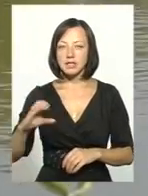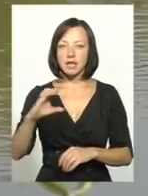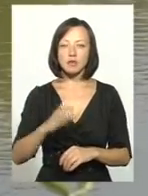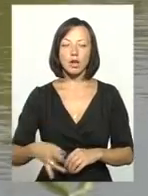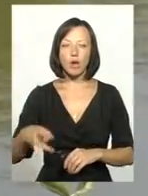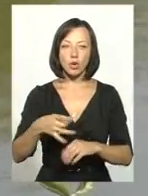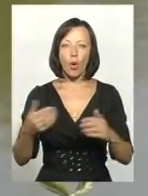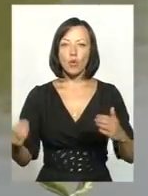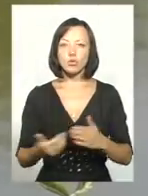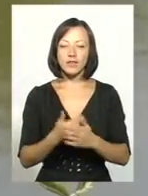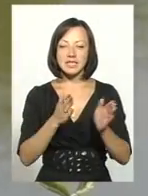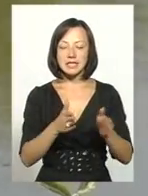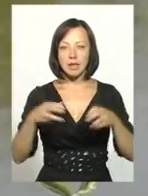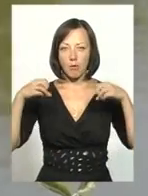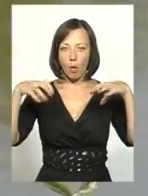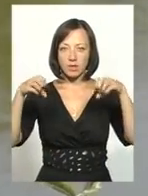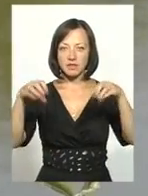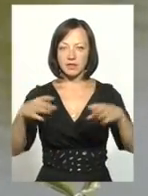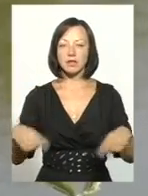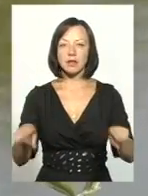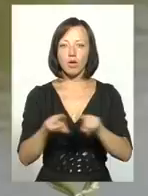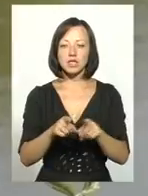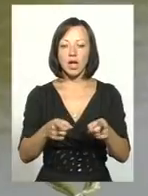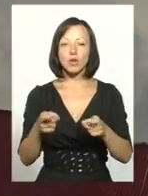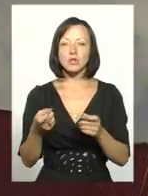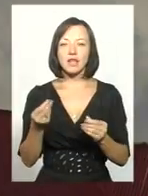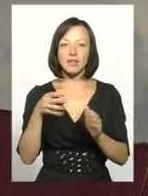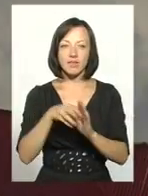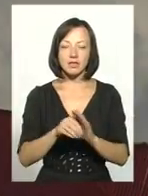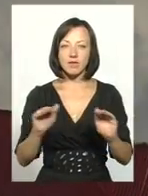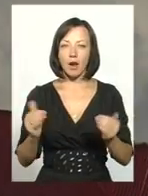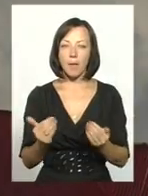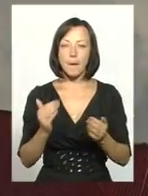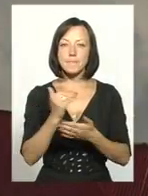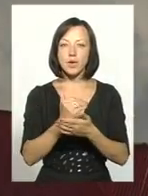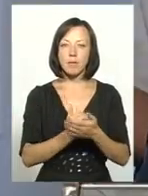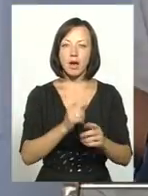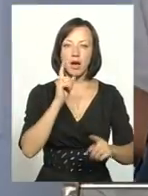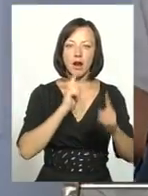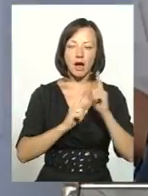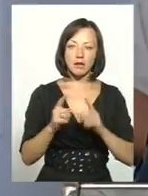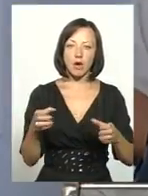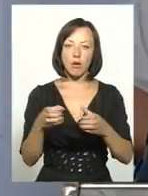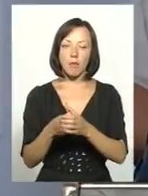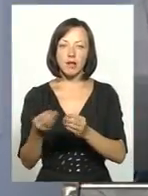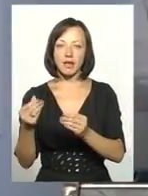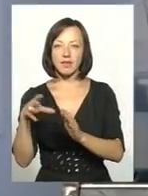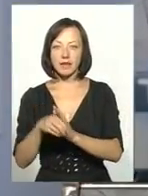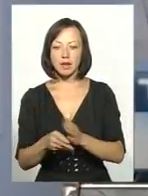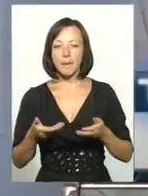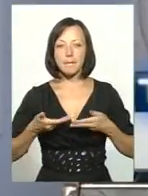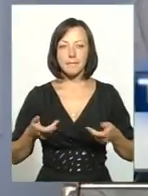систему освітлення. А ще громада розпочала залучення інвесторів у рамках програми «Рада громада-інвестор». Ми об'їздили всі